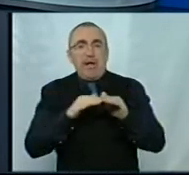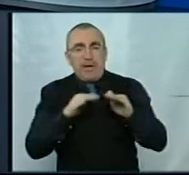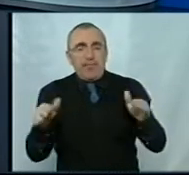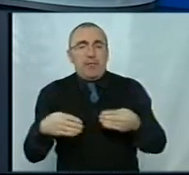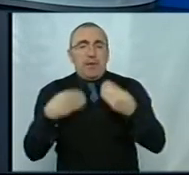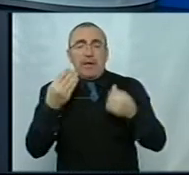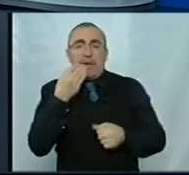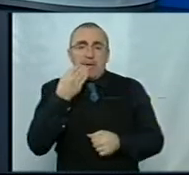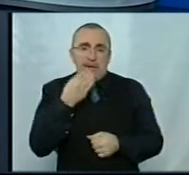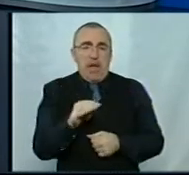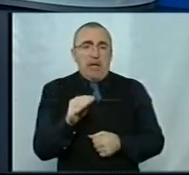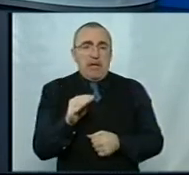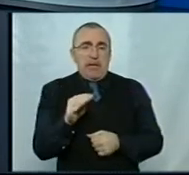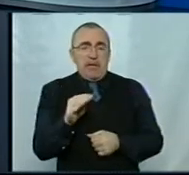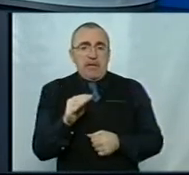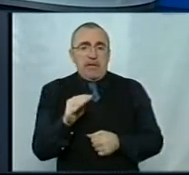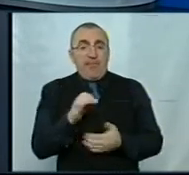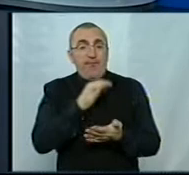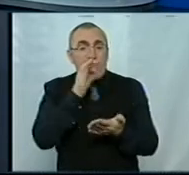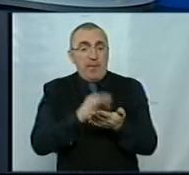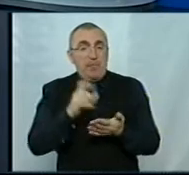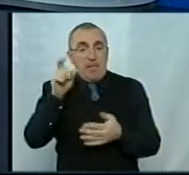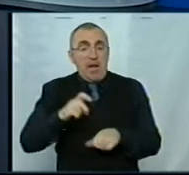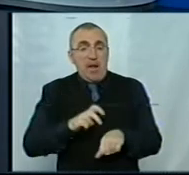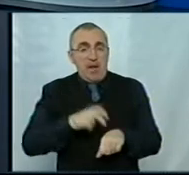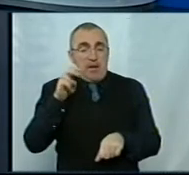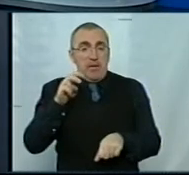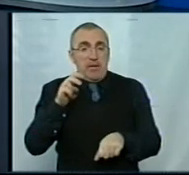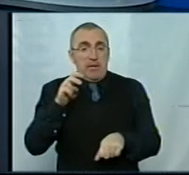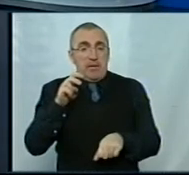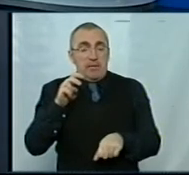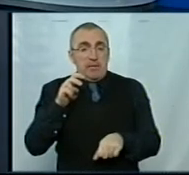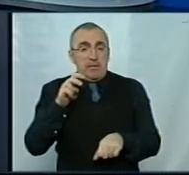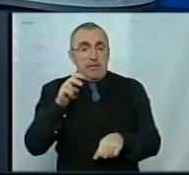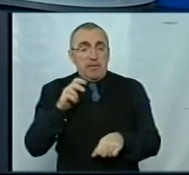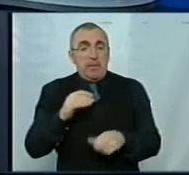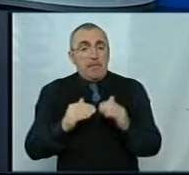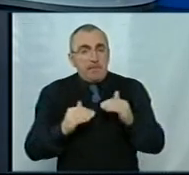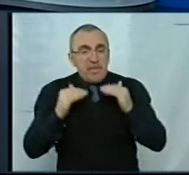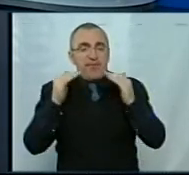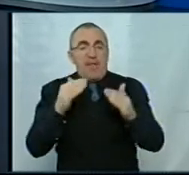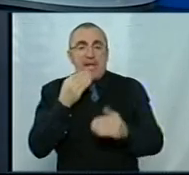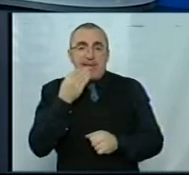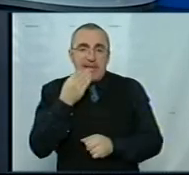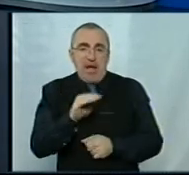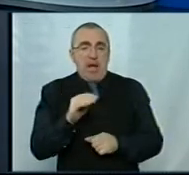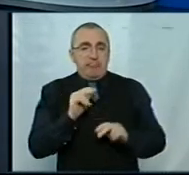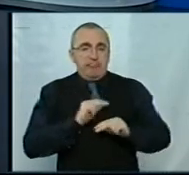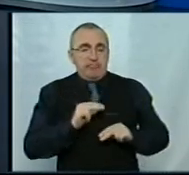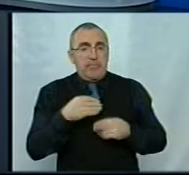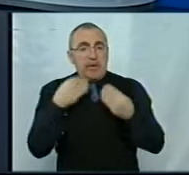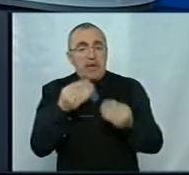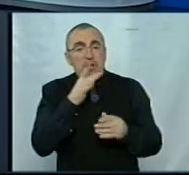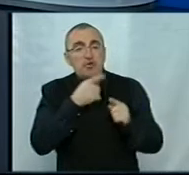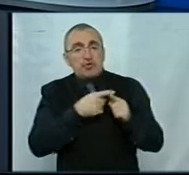надання, якість надання музичної допомоги. Відповідальністі лікарів підвищити рівень, як в наслідок відвищення якості надання. Це тільки треба дати час,